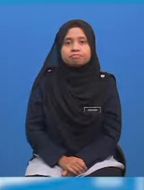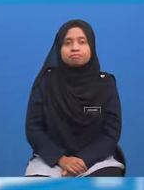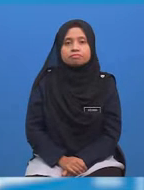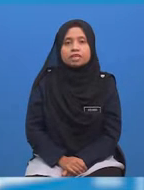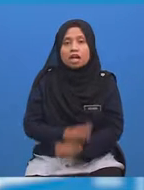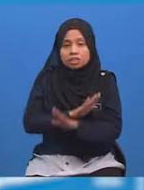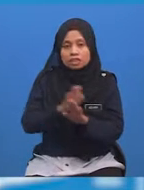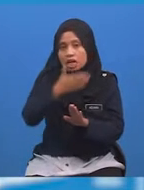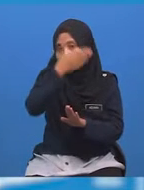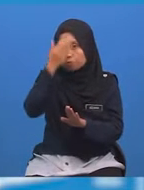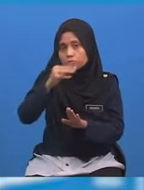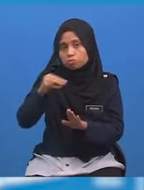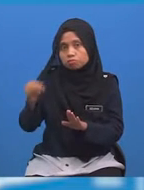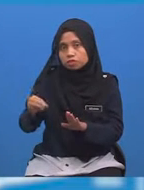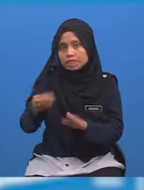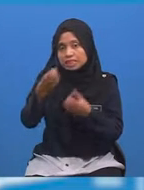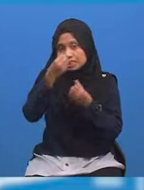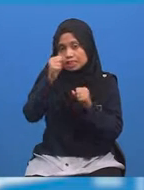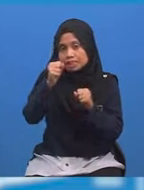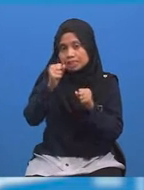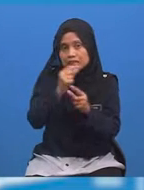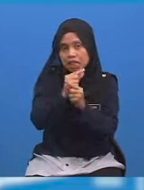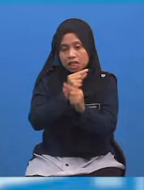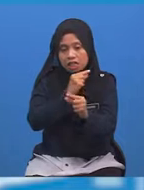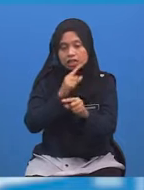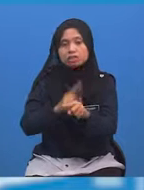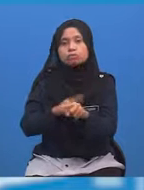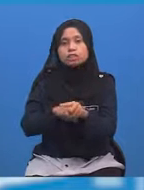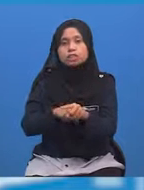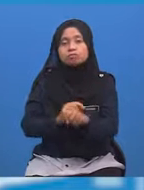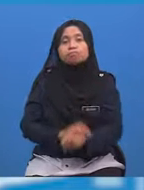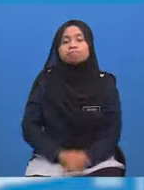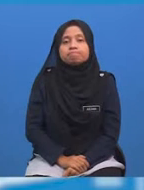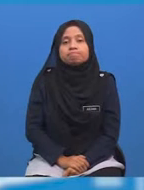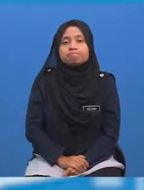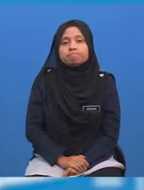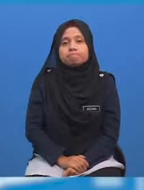Jangan lupa ya murid-murid Sediakan garis masa terlebih dahulu